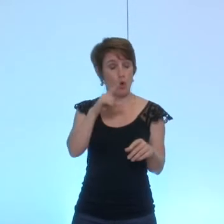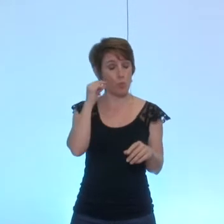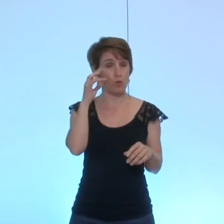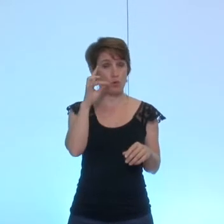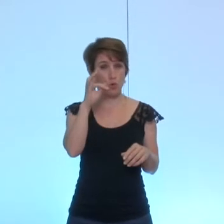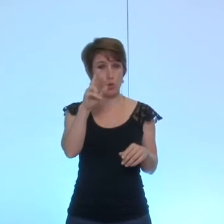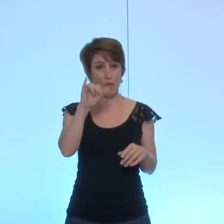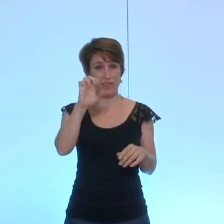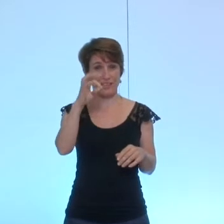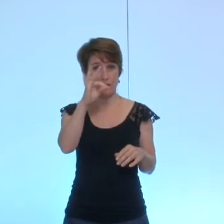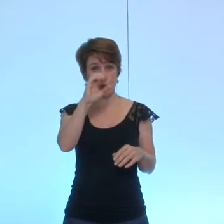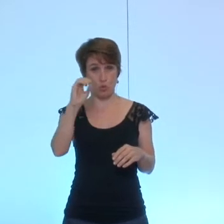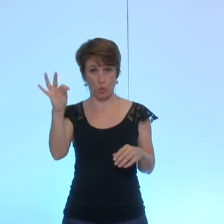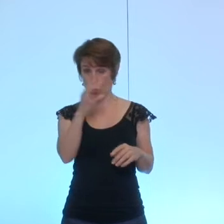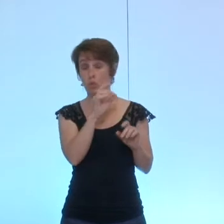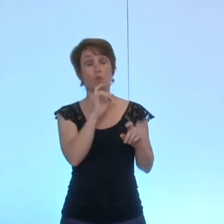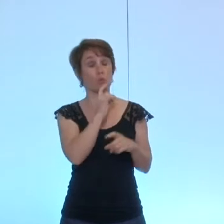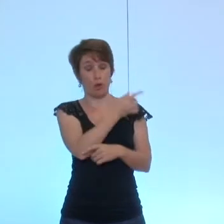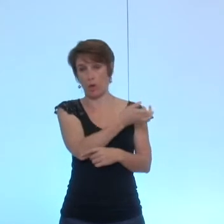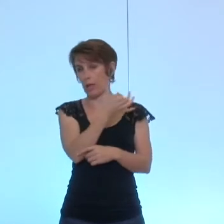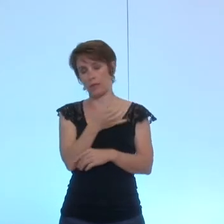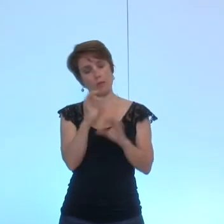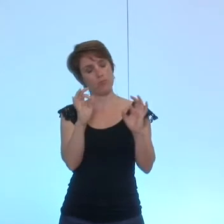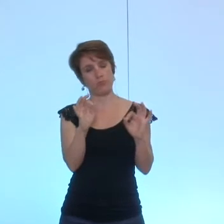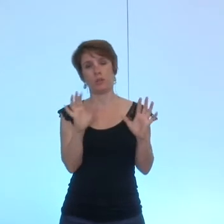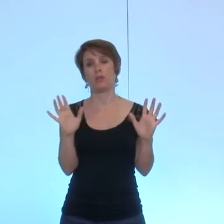le fait que effectivement sur la